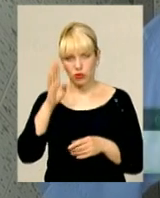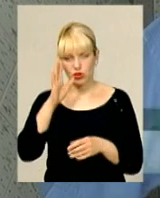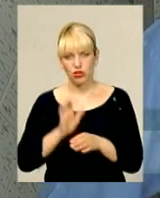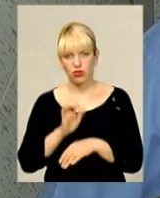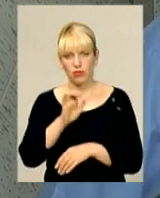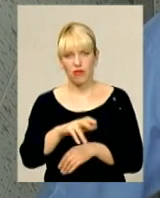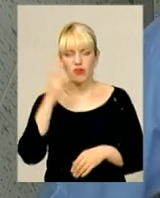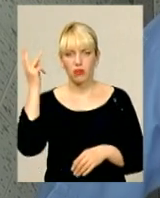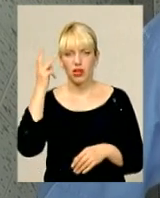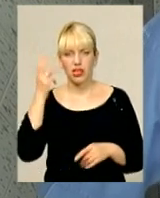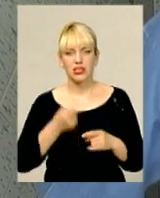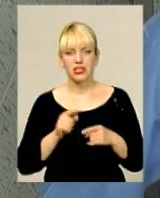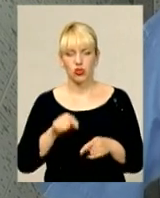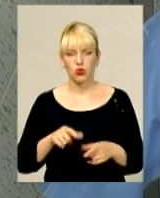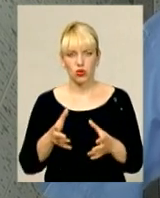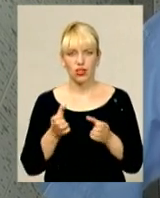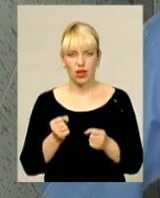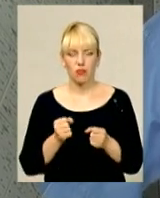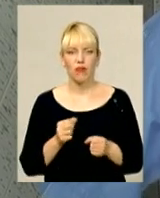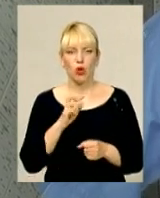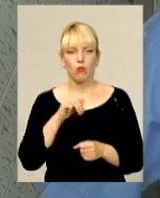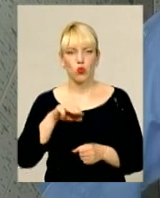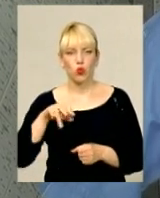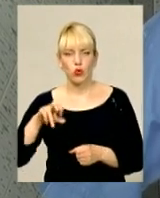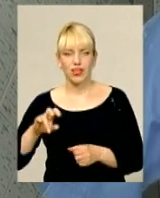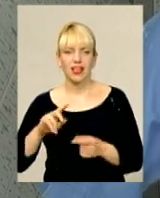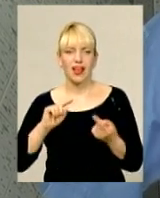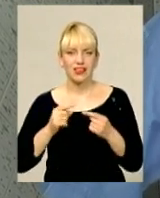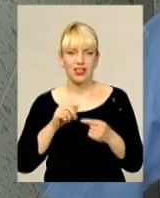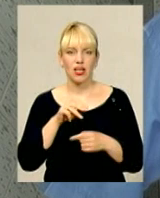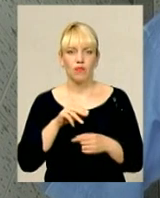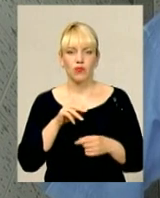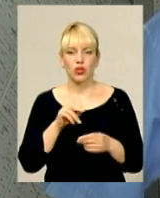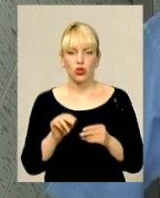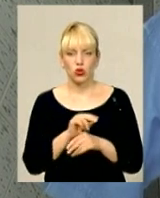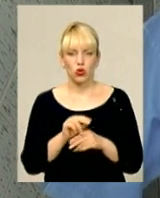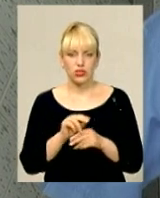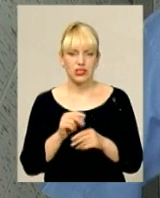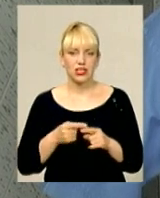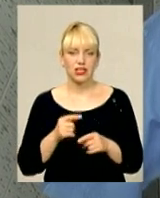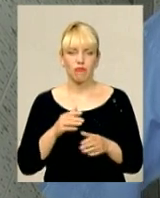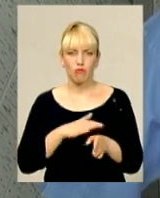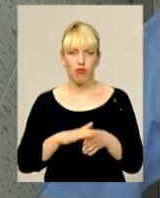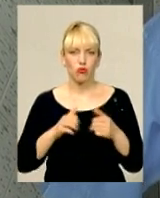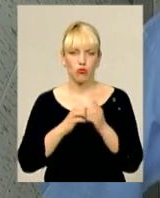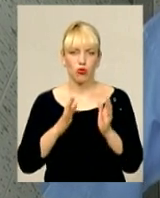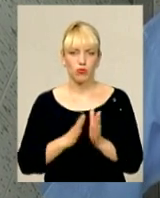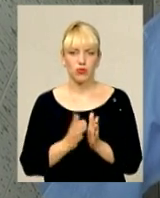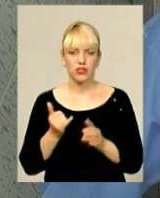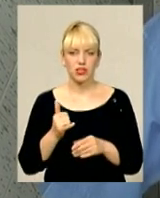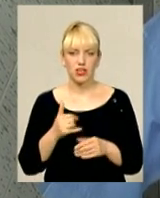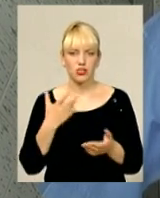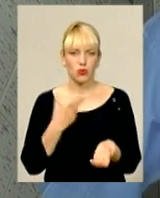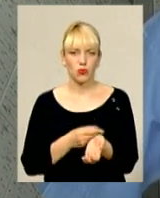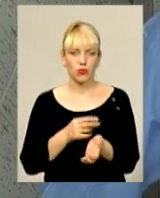він отримав ботуліновий антитоксин, це в повному обсязі. Зараз вже лікарня виколала